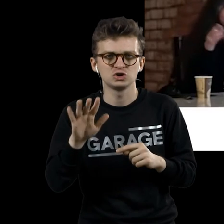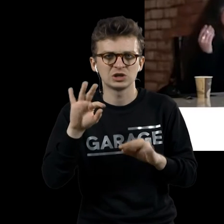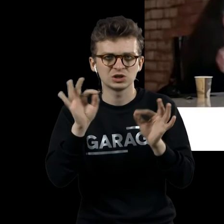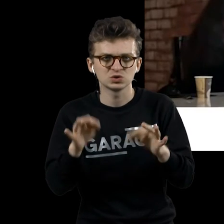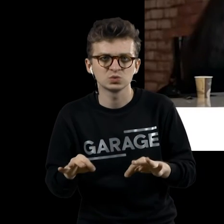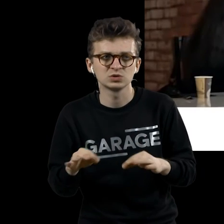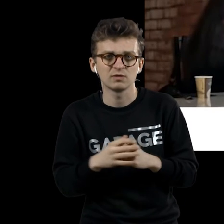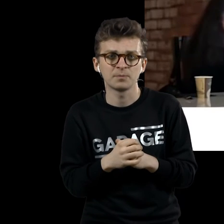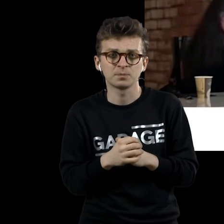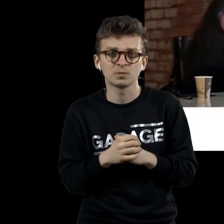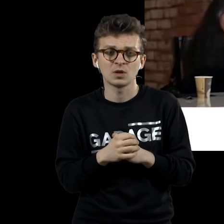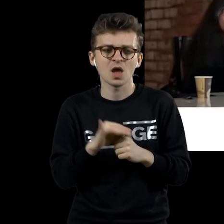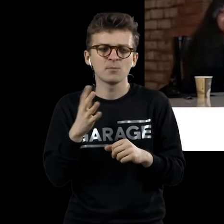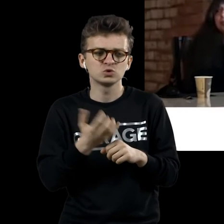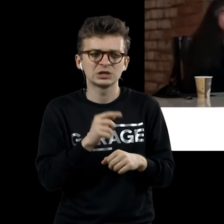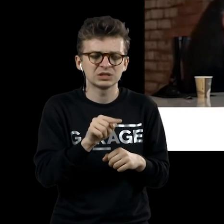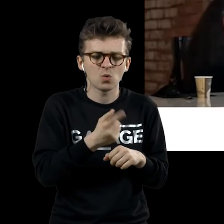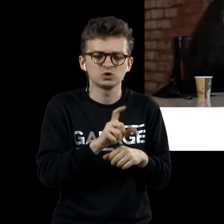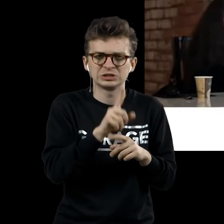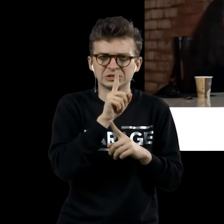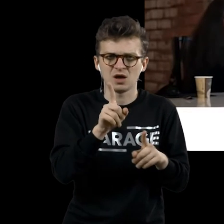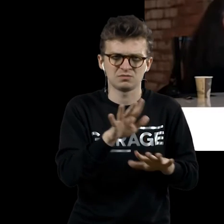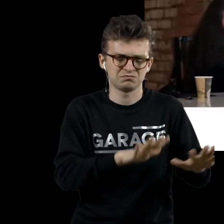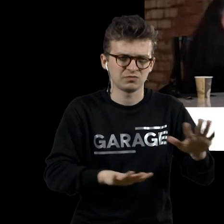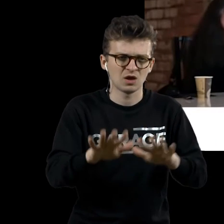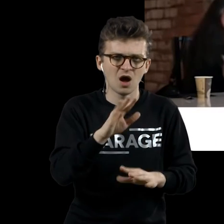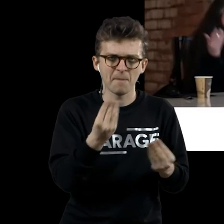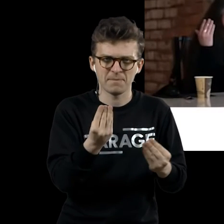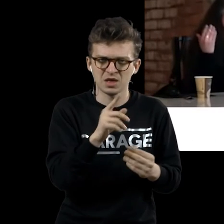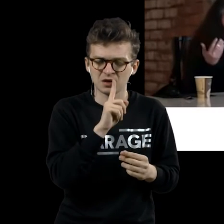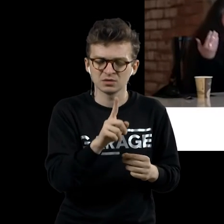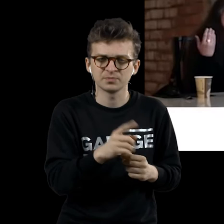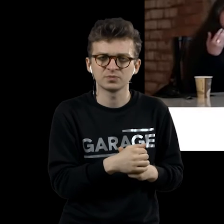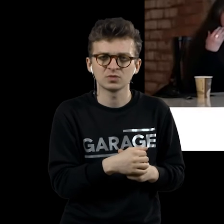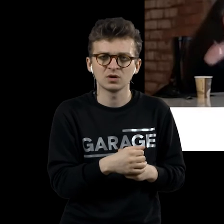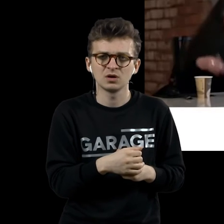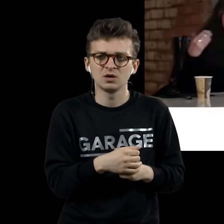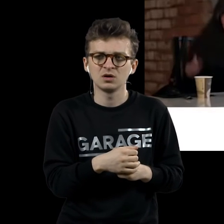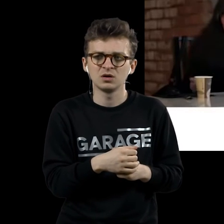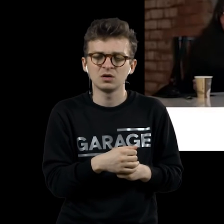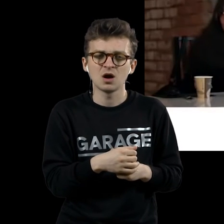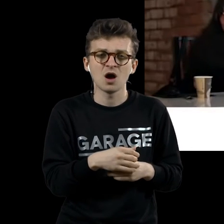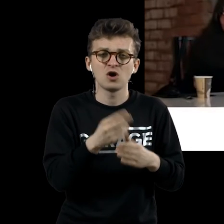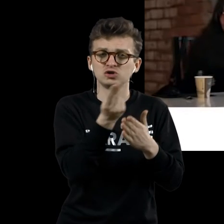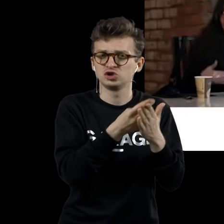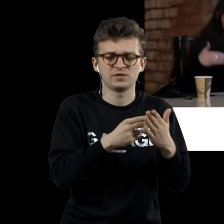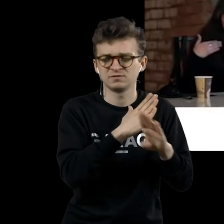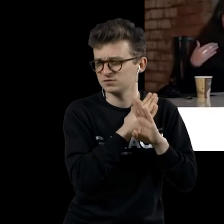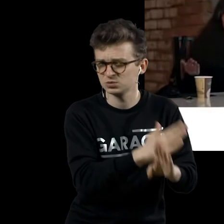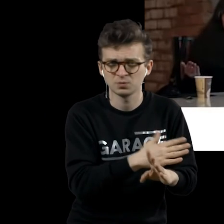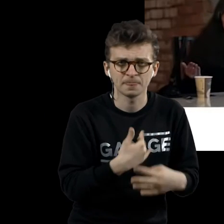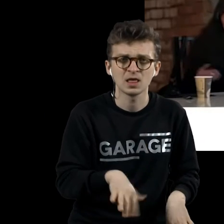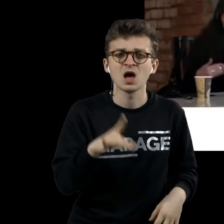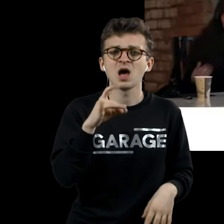присутствует. Вот такой вот очень странный, там уже не ради-мейт, а объект. Масса интересных живописей уже покончена. Ради